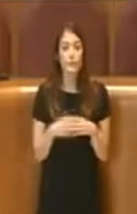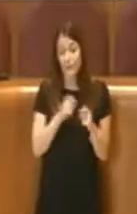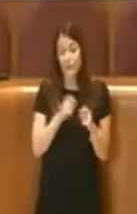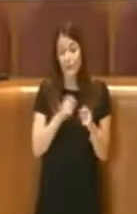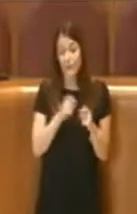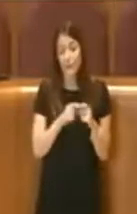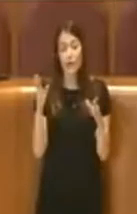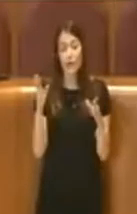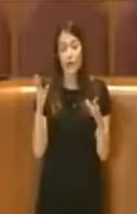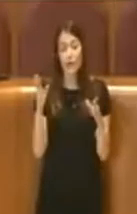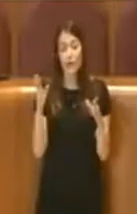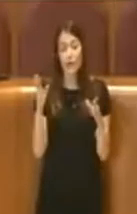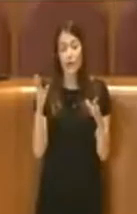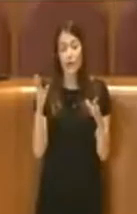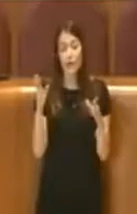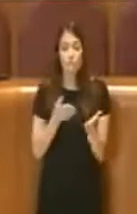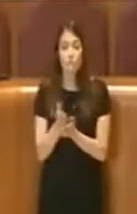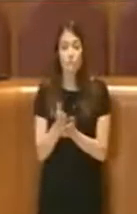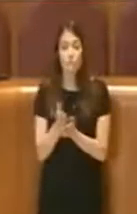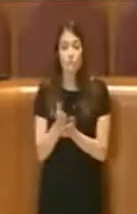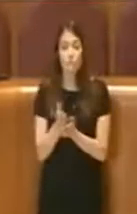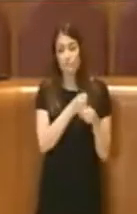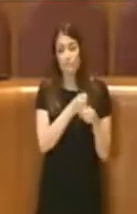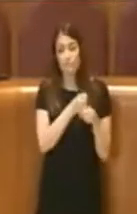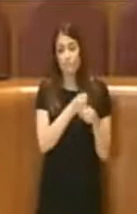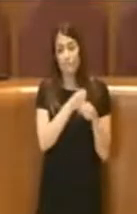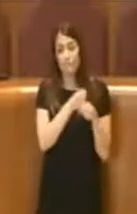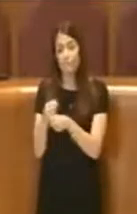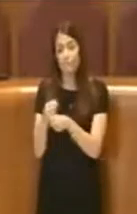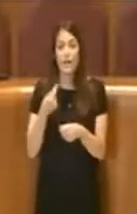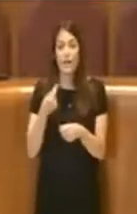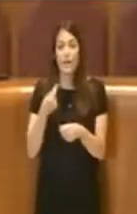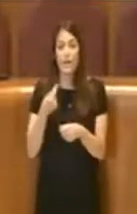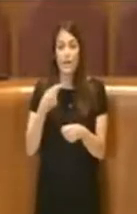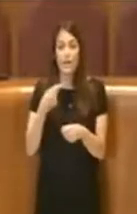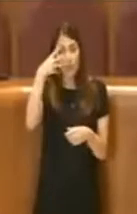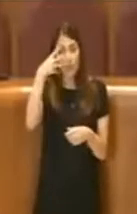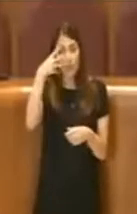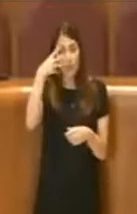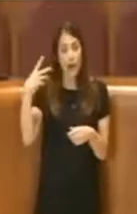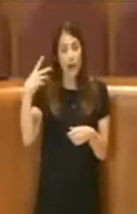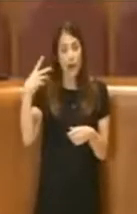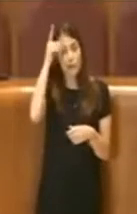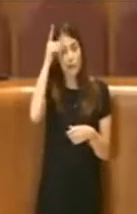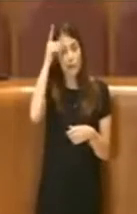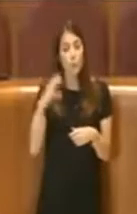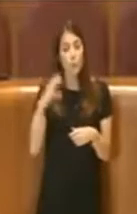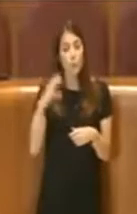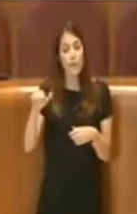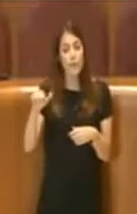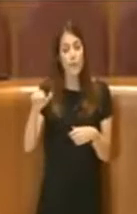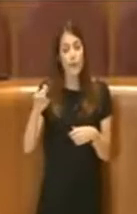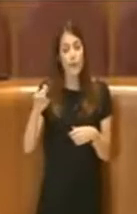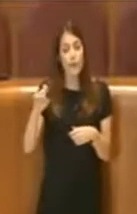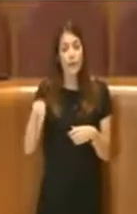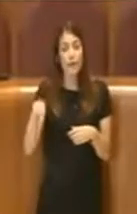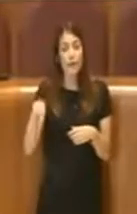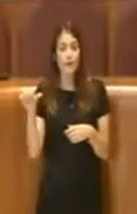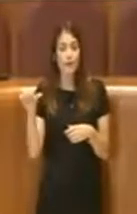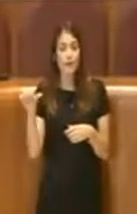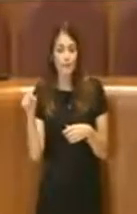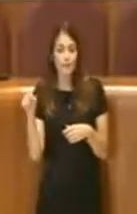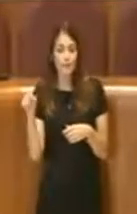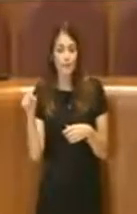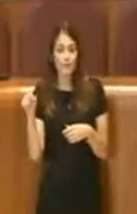città passò sotto il controllo del generale tedesco Kurt Maltzer e del capo della Polizia e delle SS a Roma,